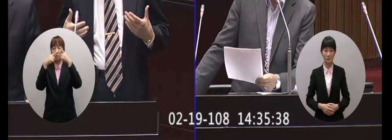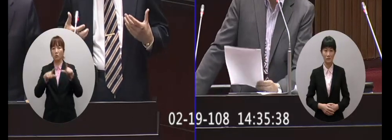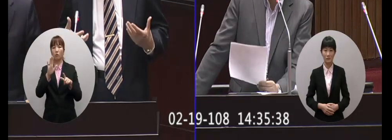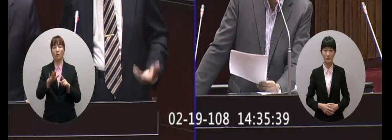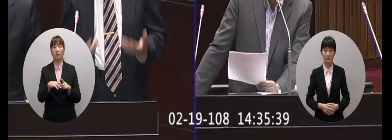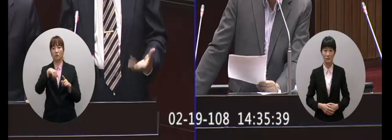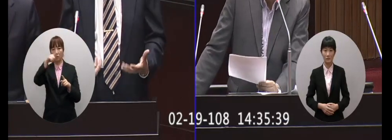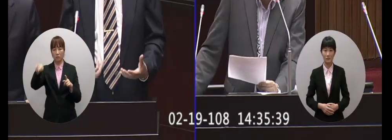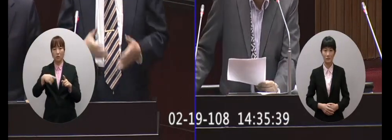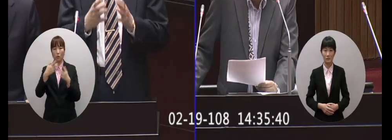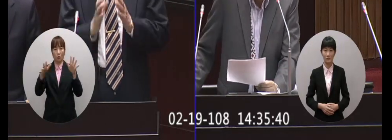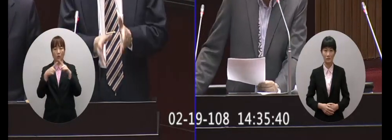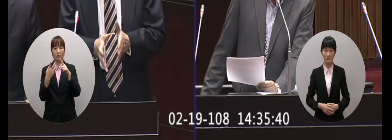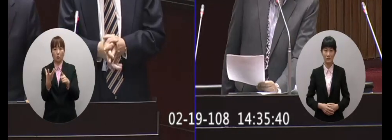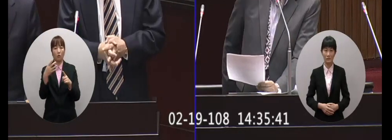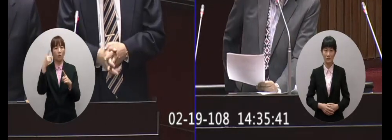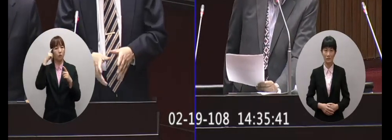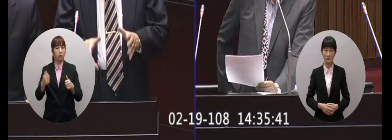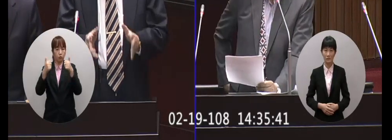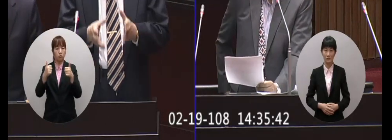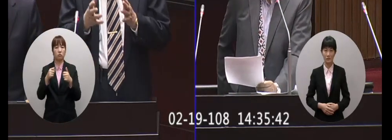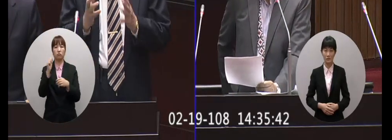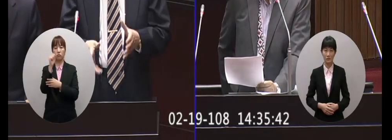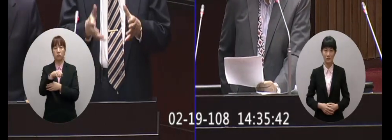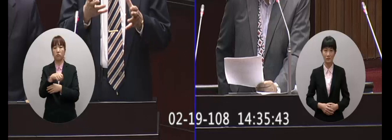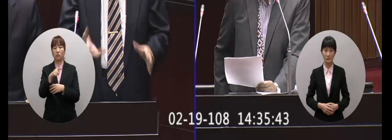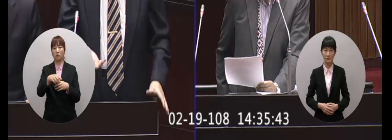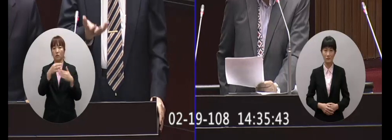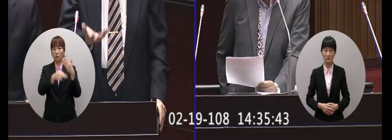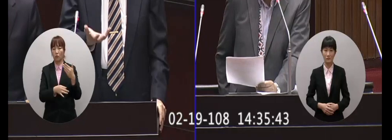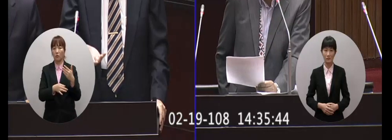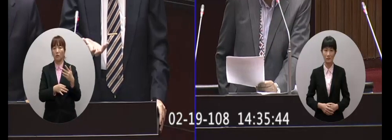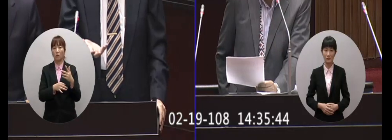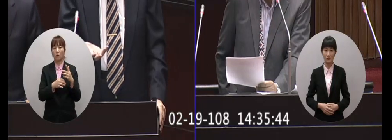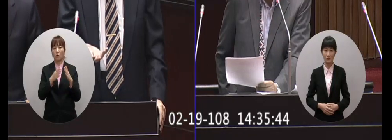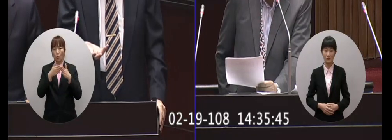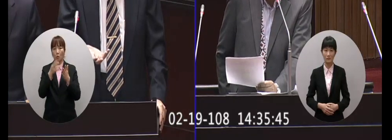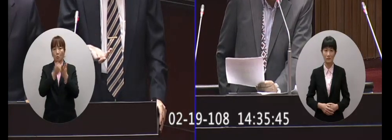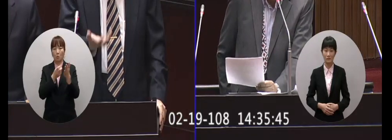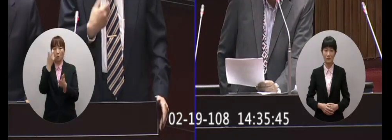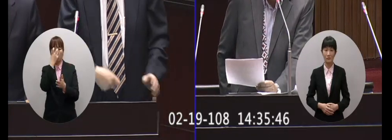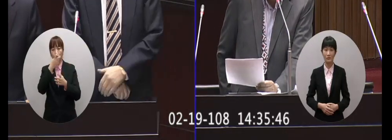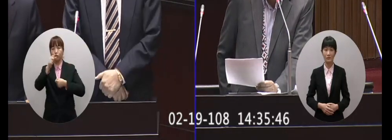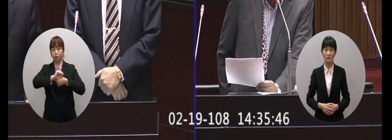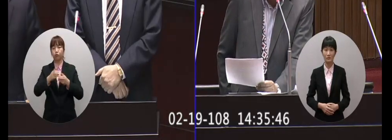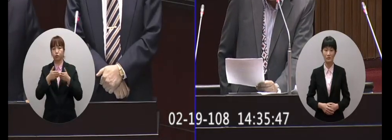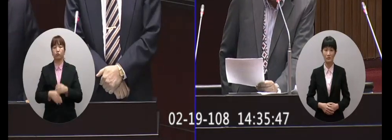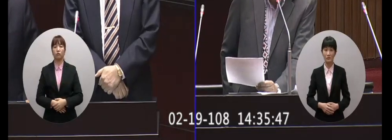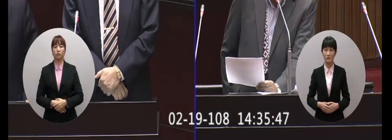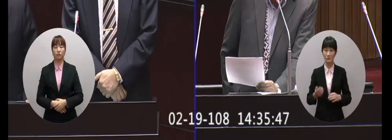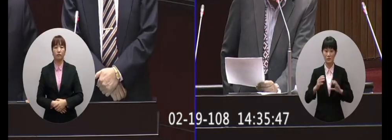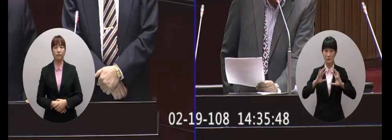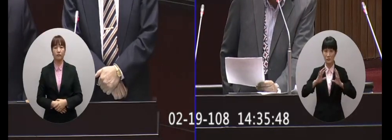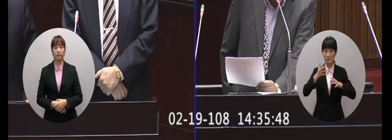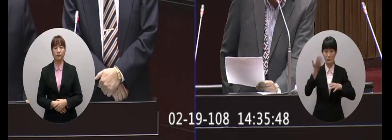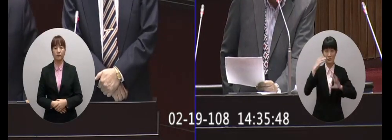要社會高度共識所以我們想在兩岸人們關係條例這樣建立一個比較門檻比較高的監督的這個條文這樣子現在馬英九